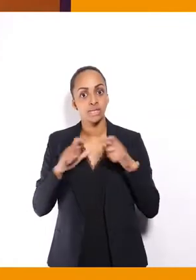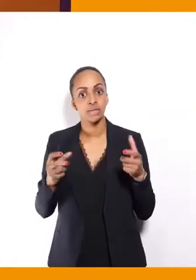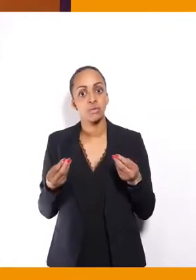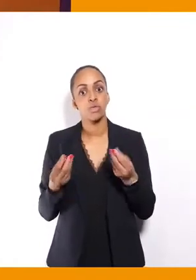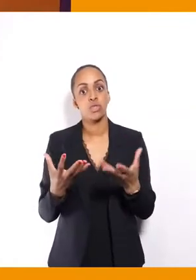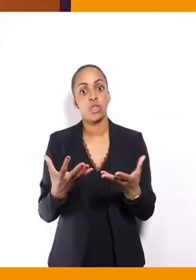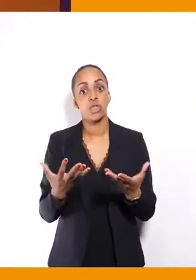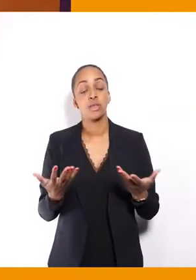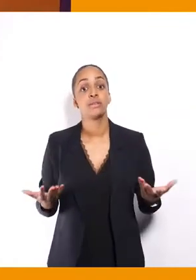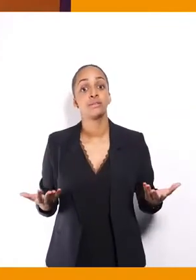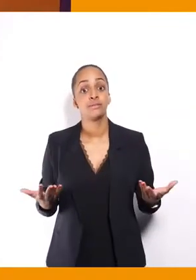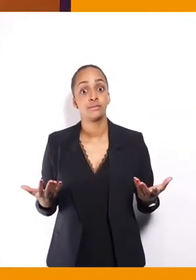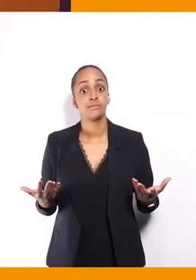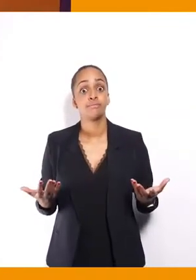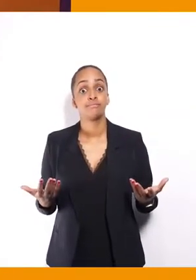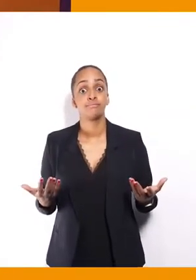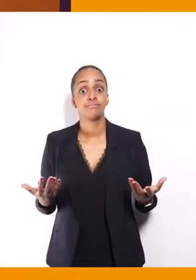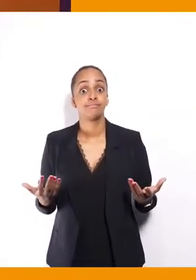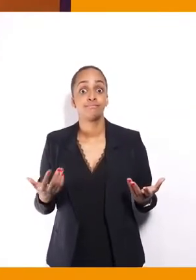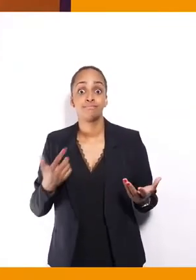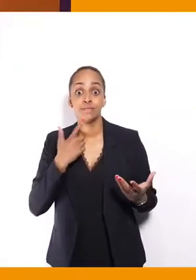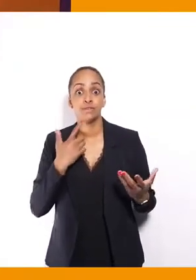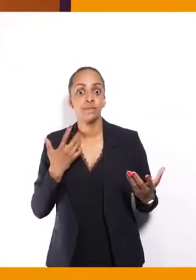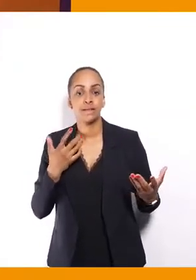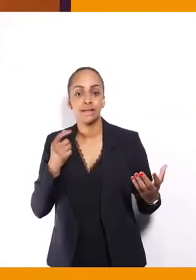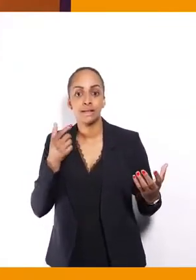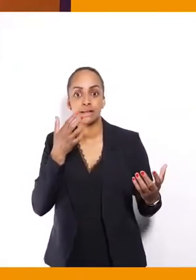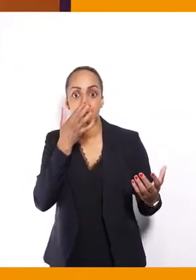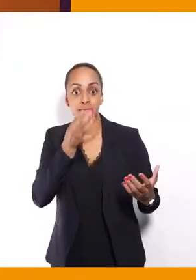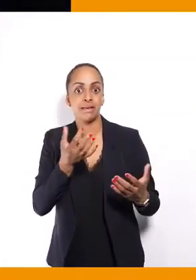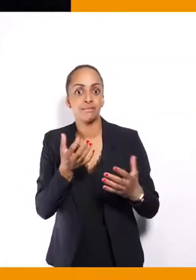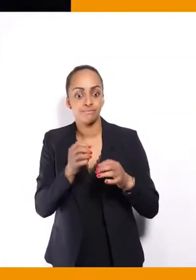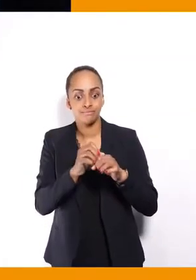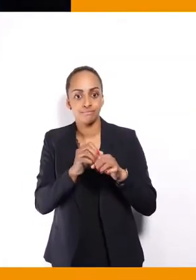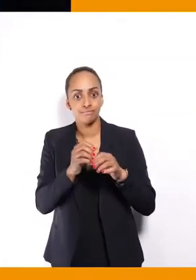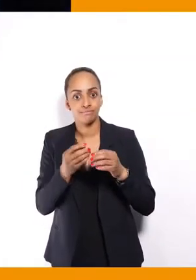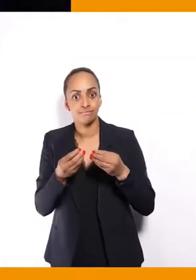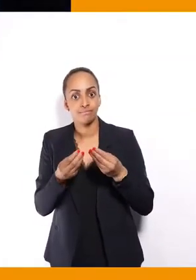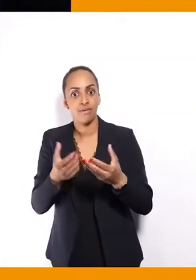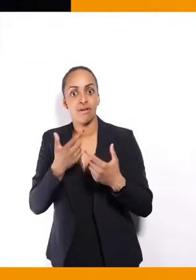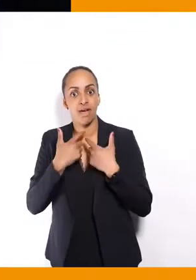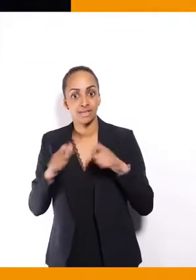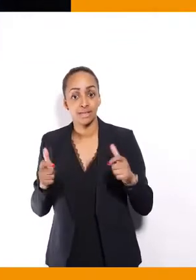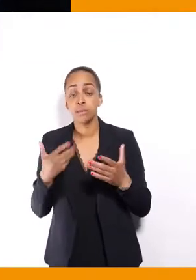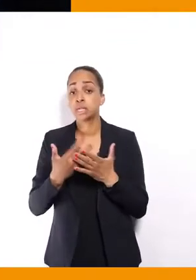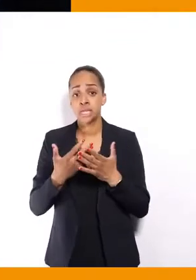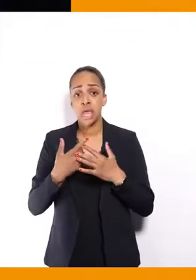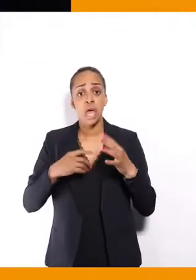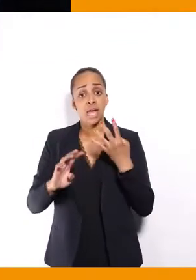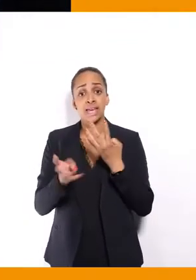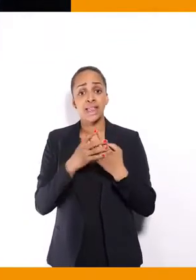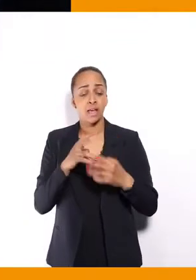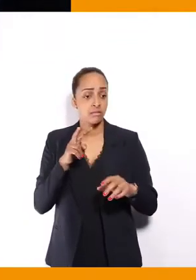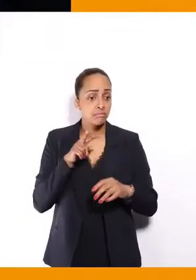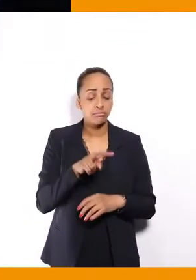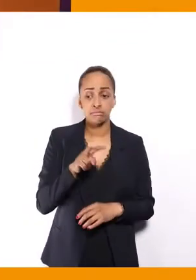passe souvent à côté de la cible. Voilà, donc ça, ce sont les principaux critères qu'on regarde.